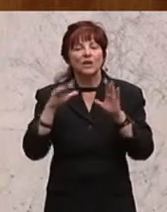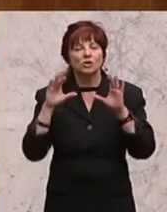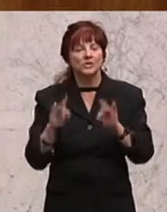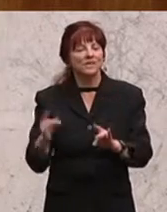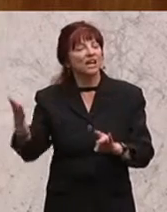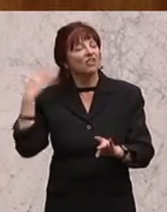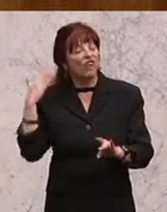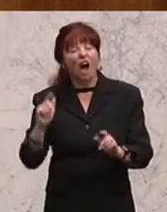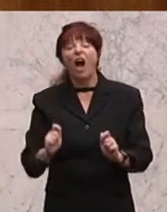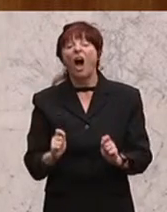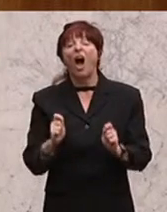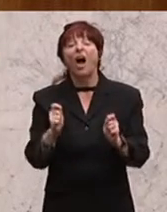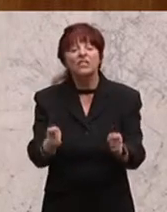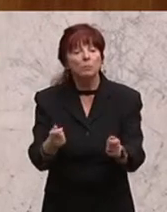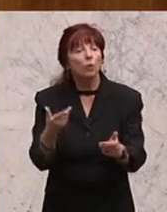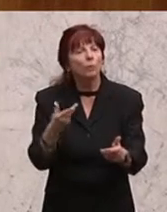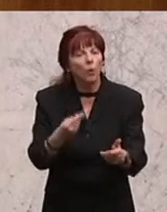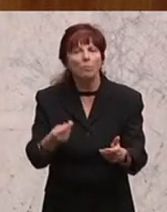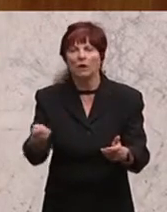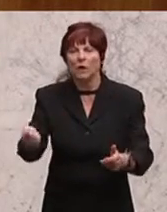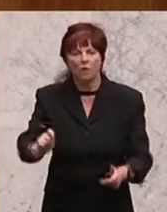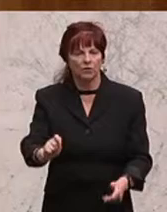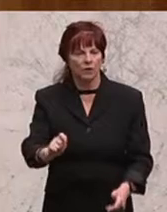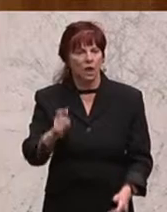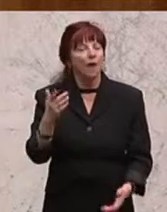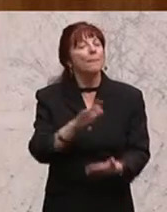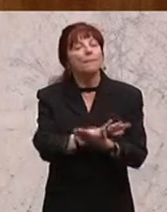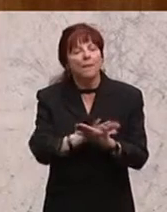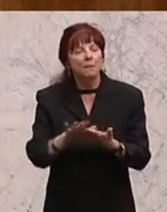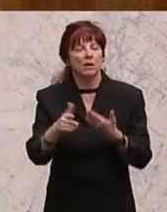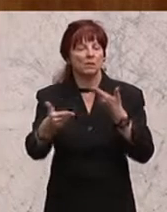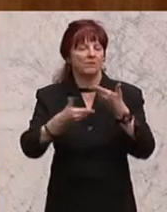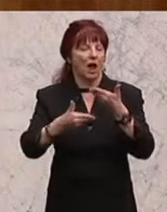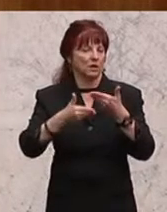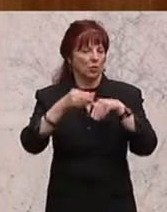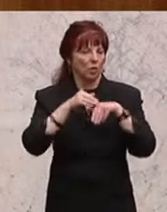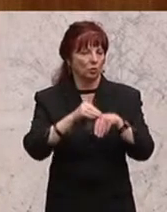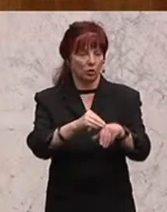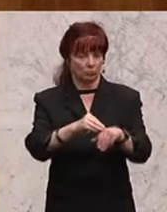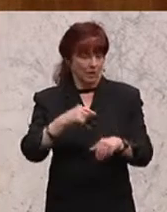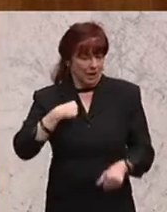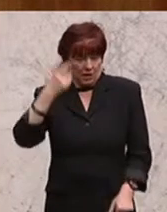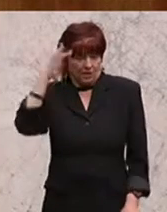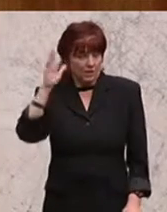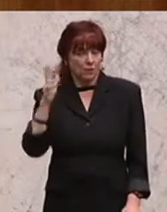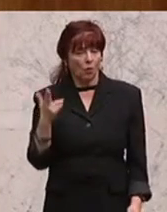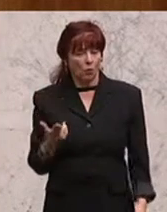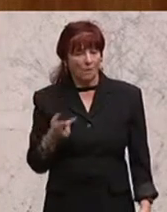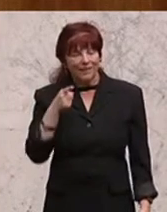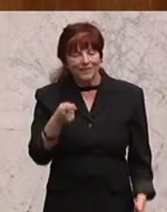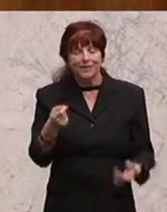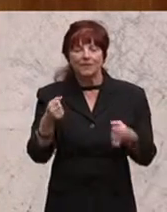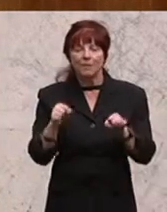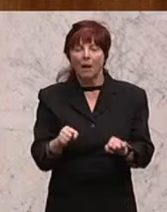niemals nachgegangen. Man wollte einfach diese Bank, und ich weiß wirklich nicht diese Motivlage, wollte man auf